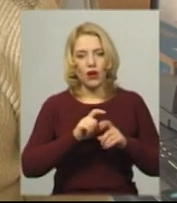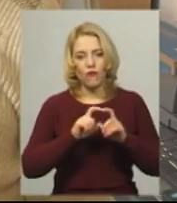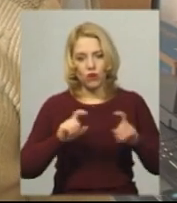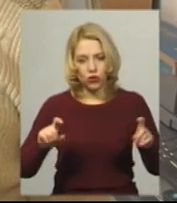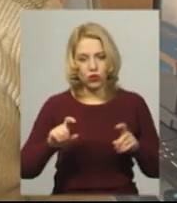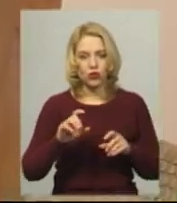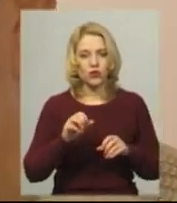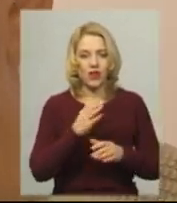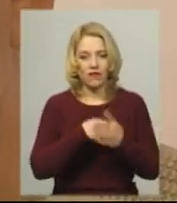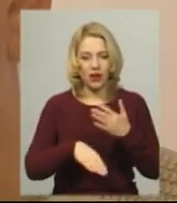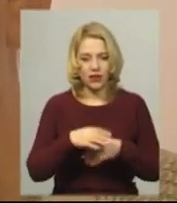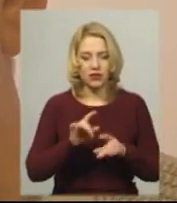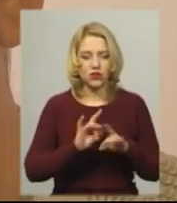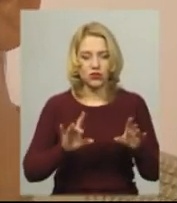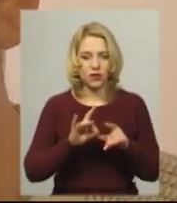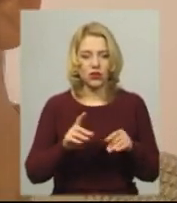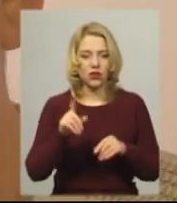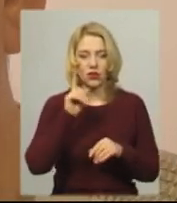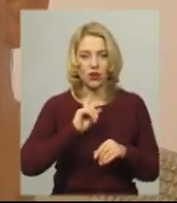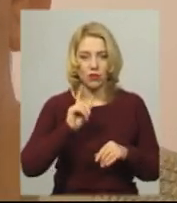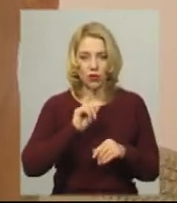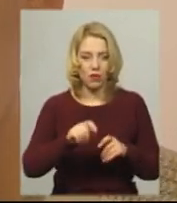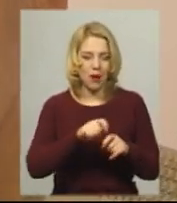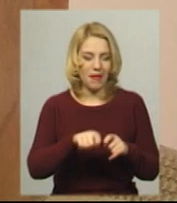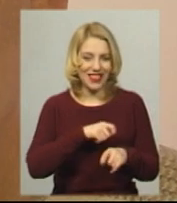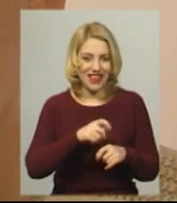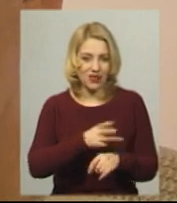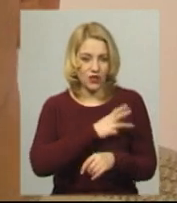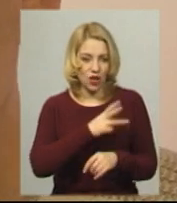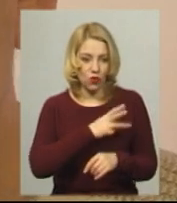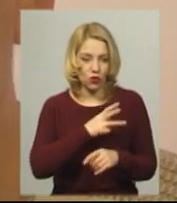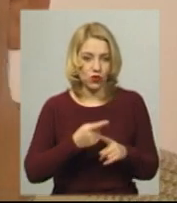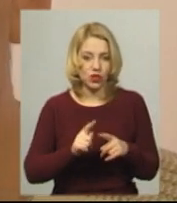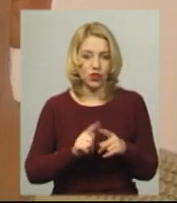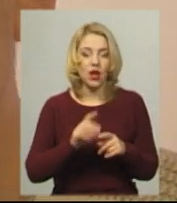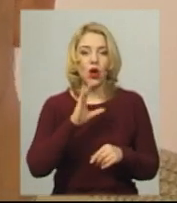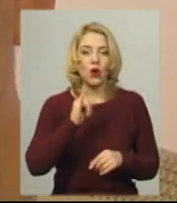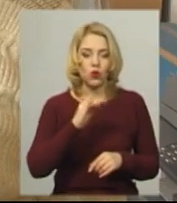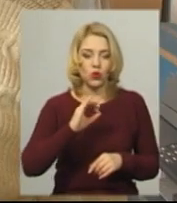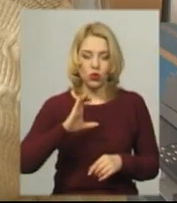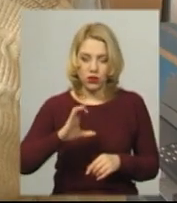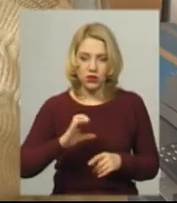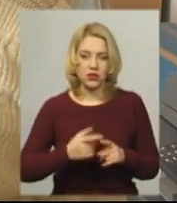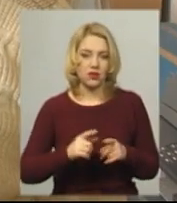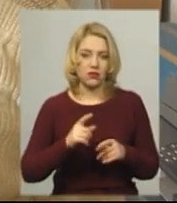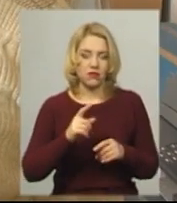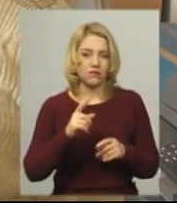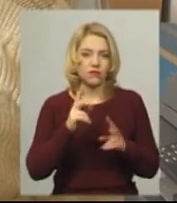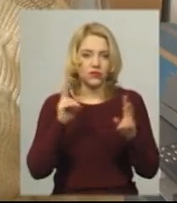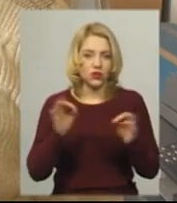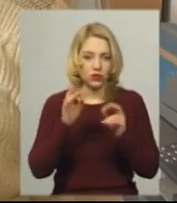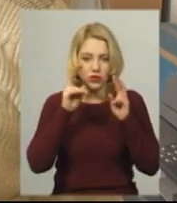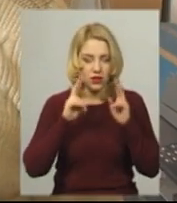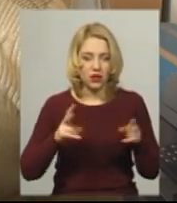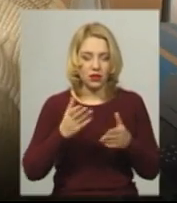Карапазюк розповідає, допоки про скасування виплат матеріального заохочення для працівників невиробничої сфери УТОС в області нічого не відомо. «Ми отримали